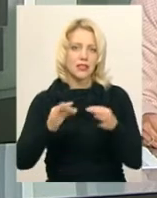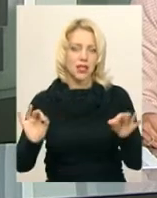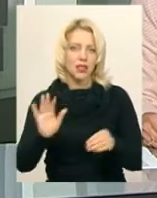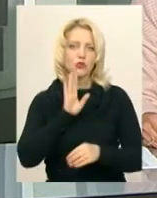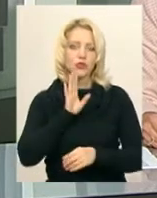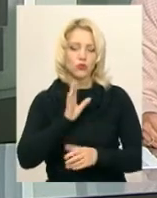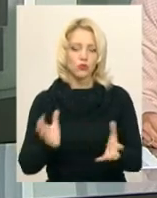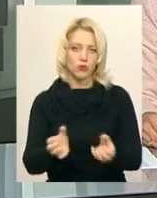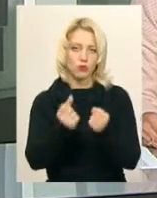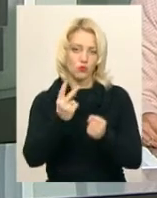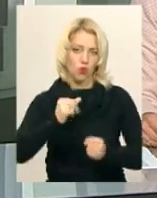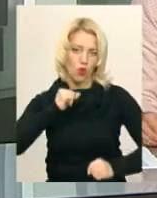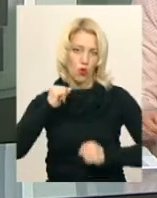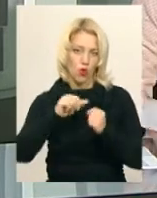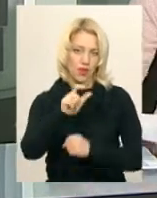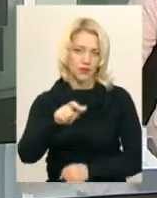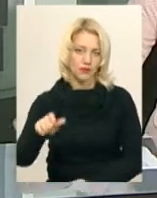Жінку підтримали двоє колег.